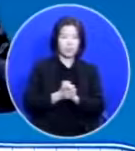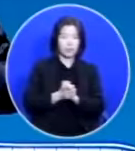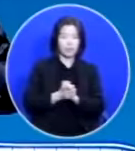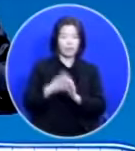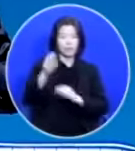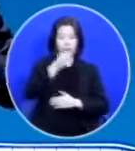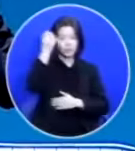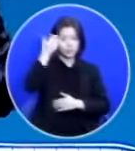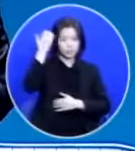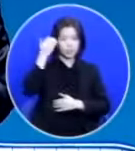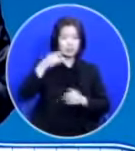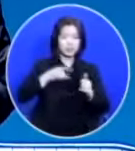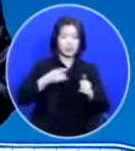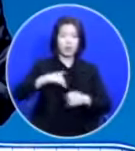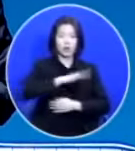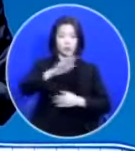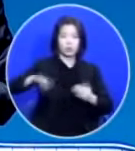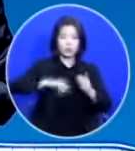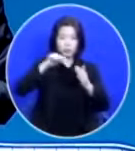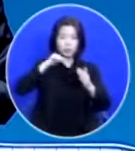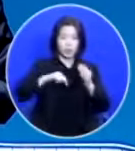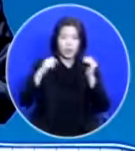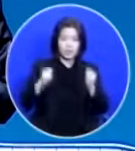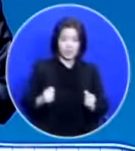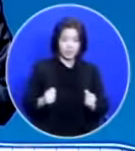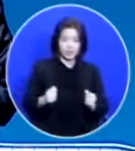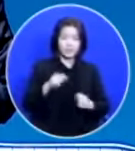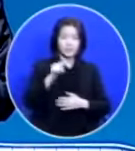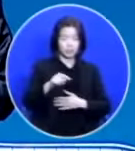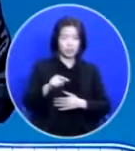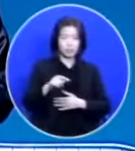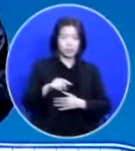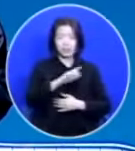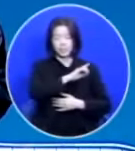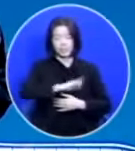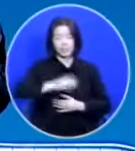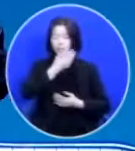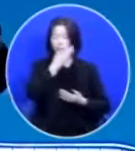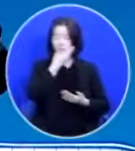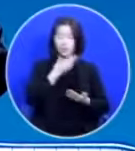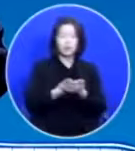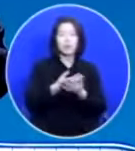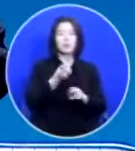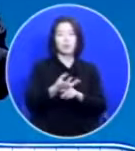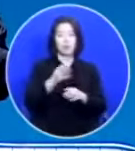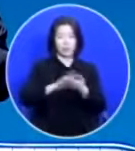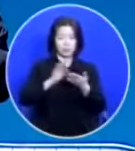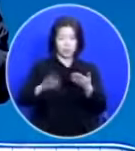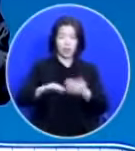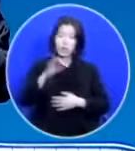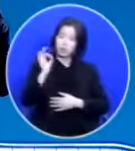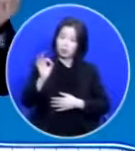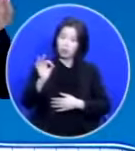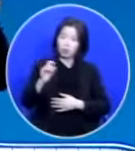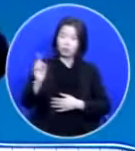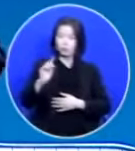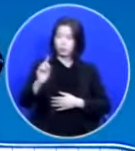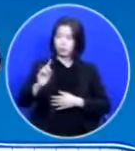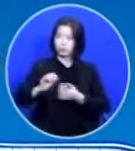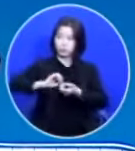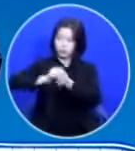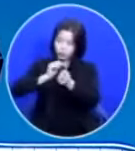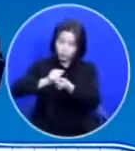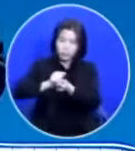성령님께서 우리 안에 계신 것이 가장 보배입니다 돈, 증권,